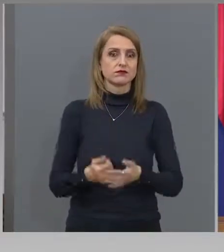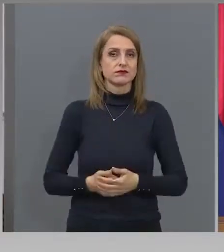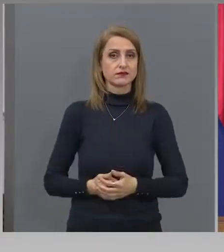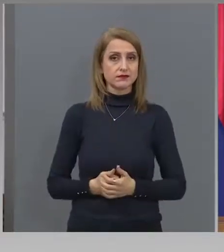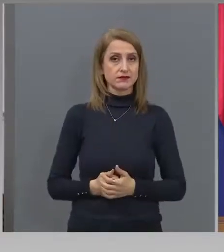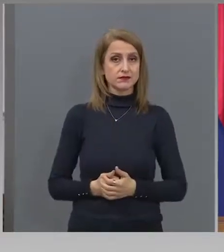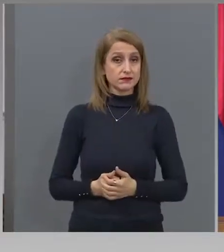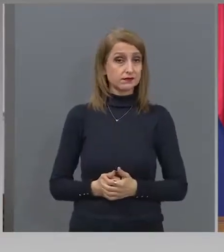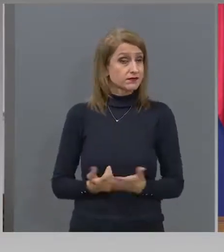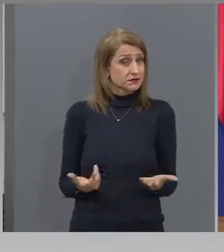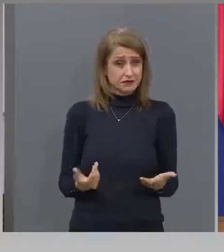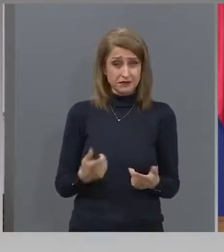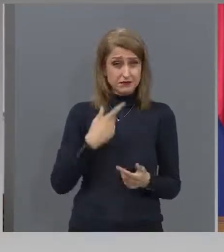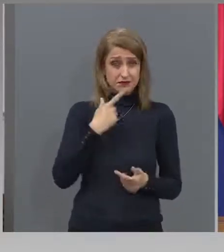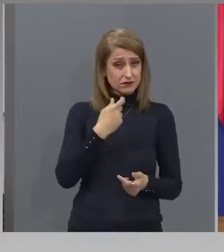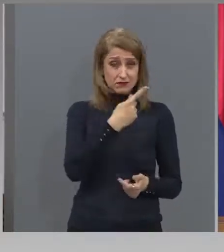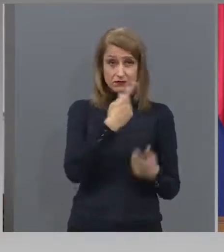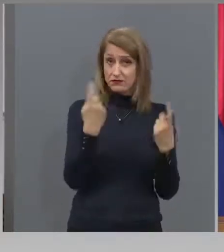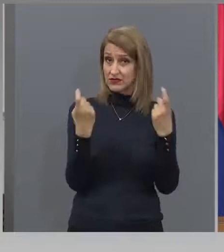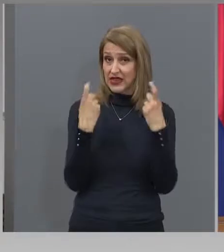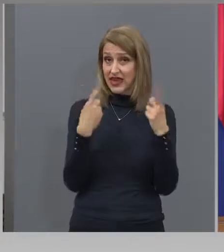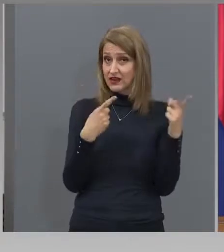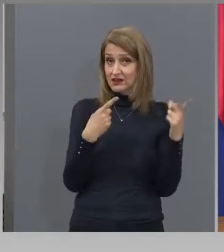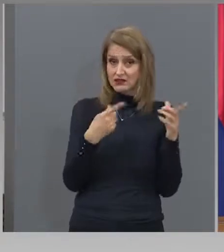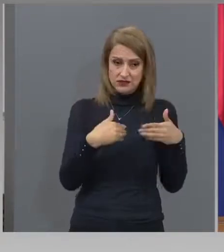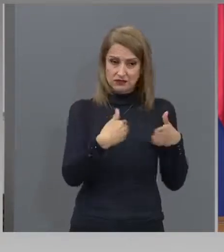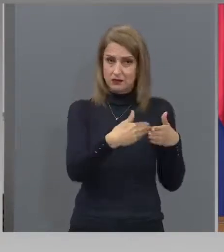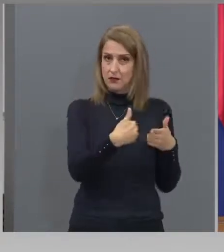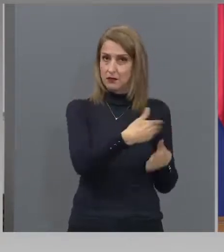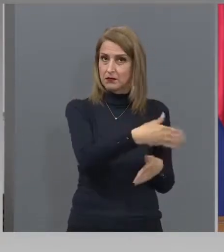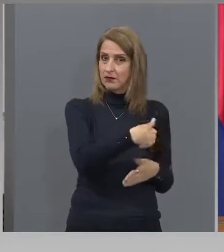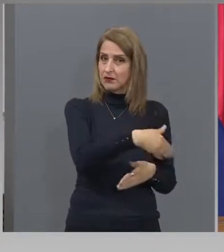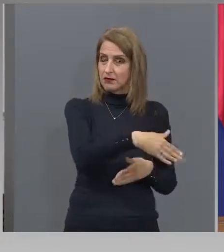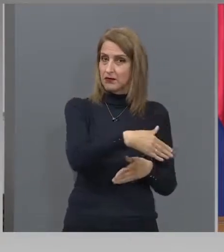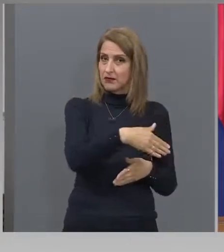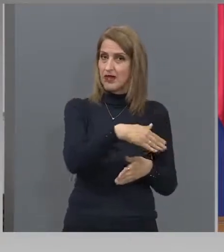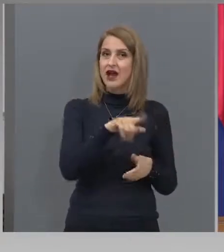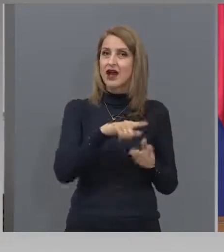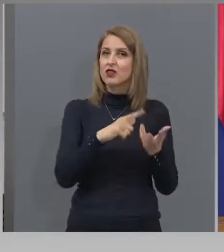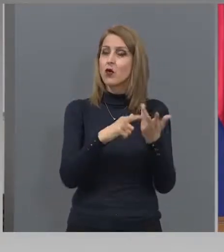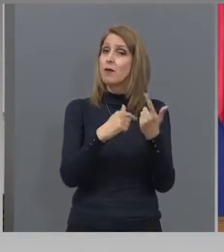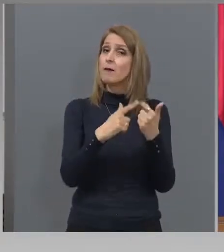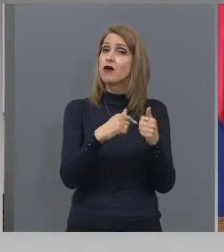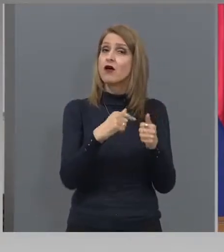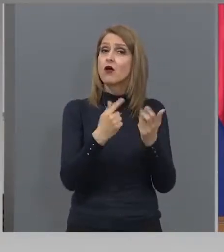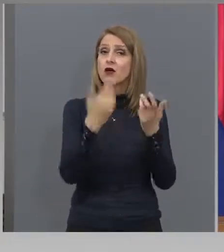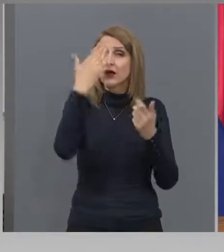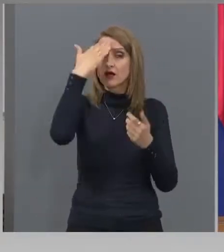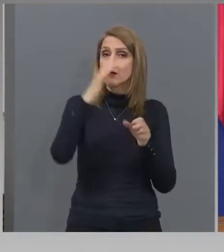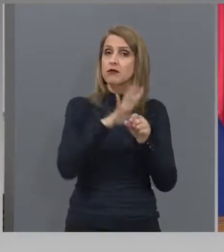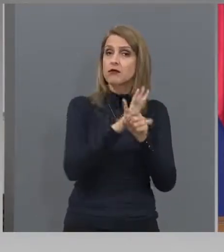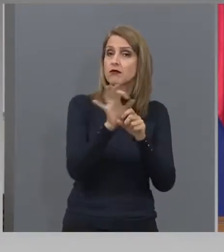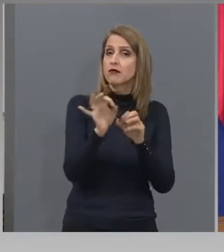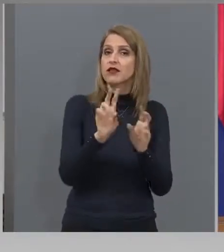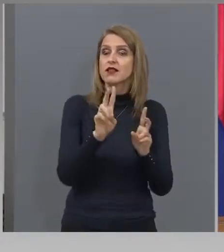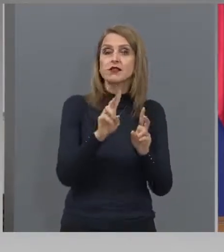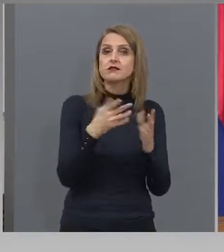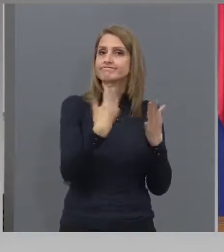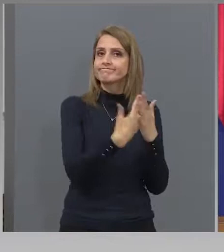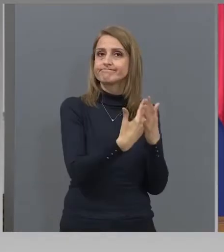защото в Гърция, които са под нас, като брой заболявами, не се излиза от къщи.